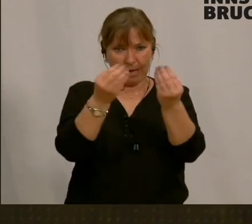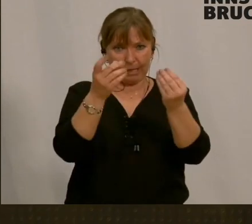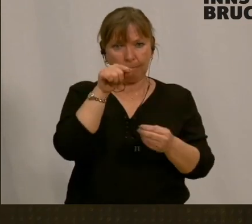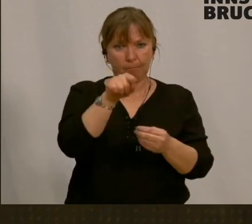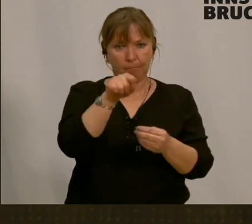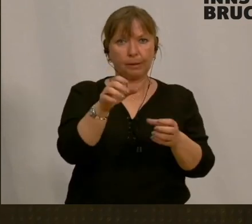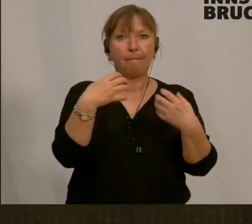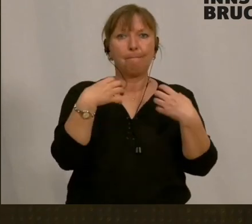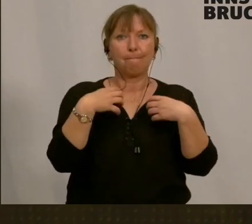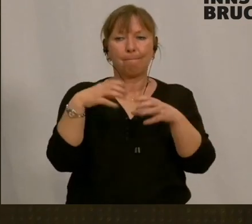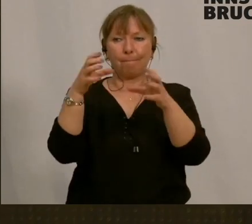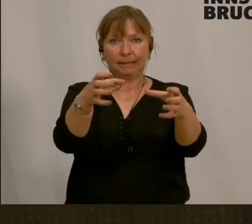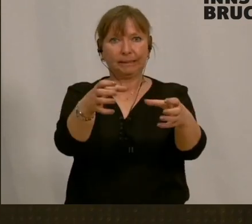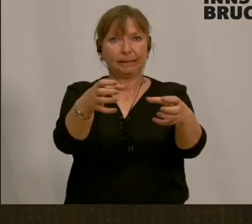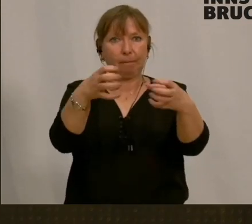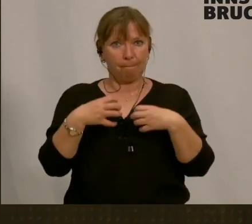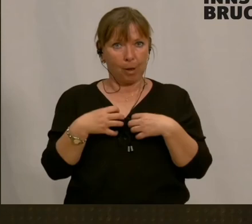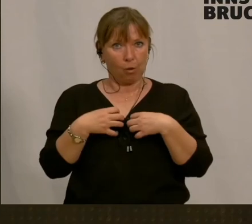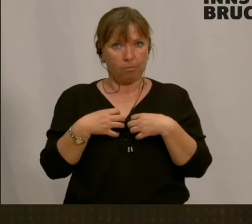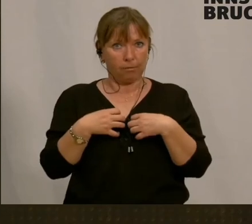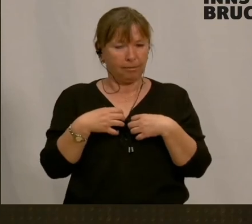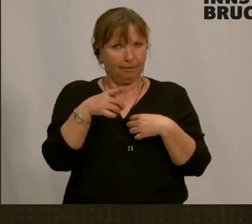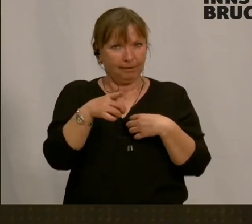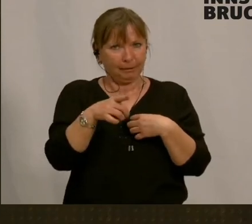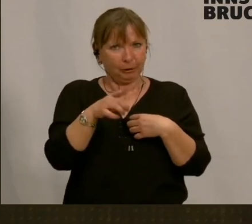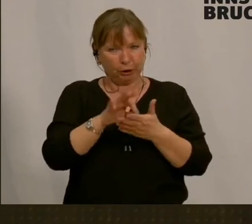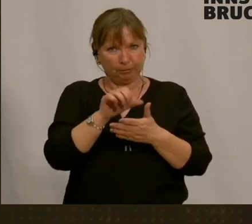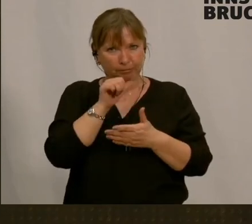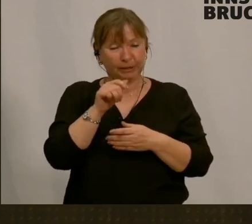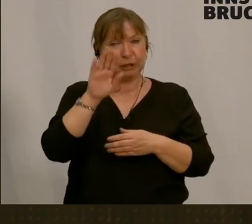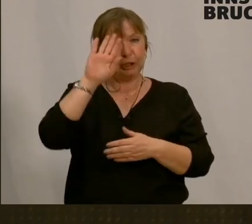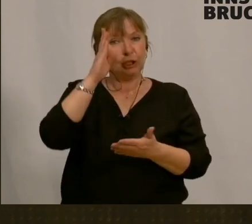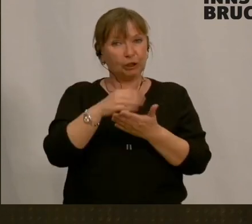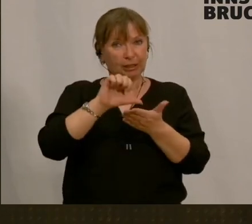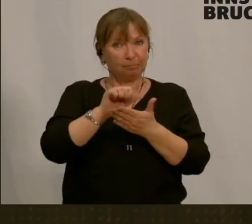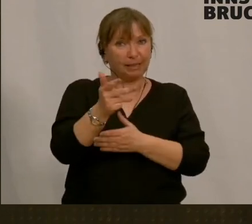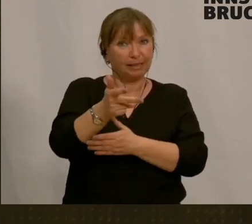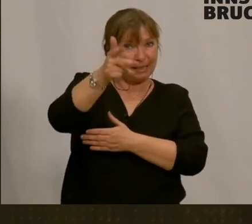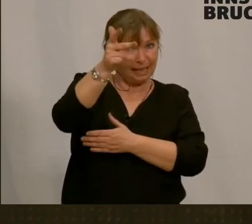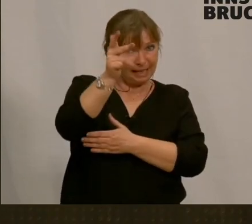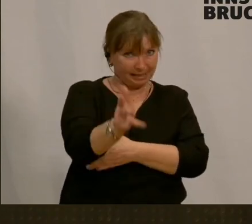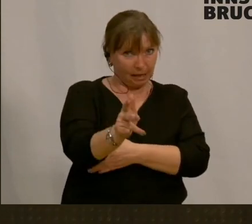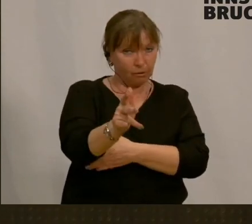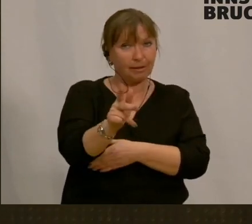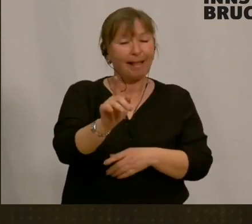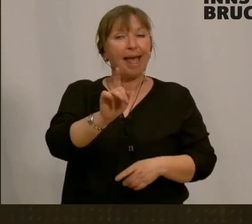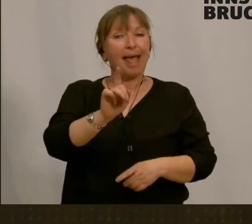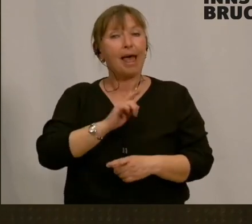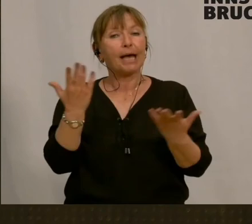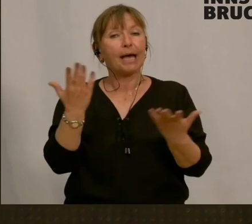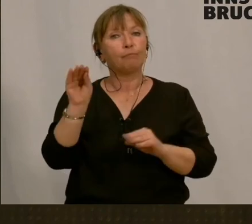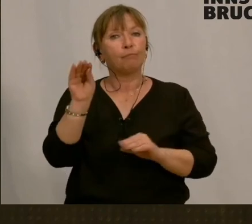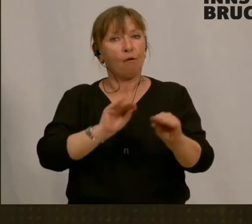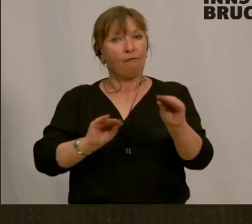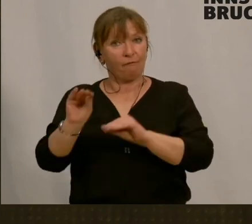Das ist ja nicht der Fall, sondern die Stadt hat 3.000 angekauft, Eigentum bleibt am Verein. Nein, dann hat man 3.000